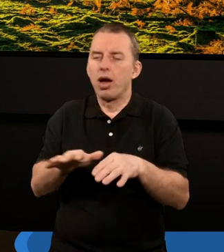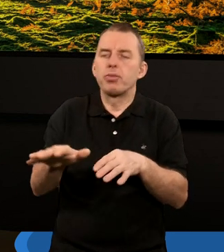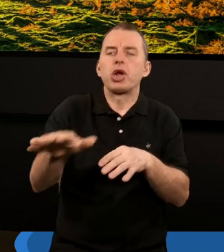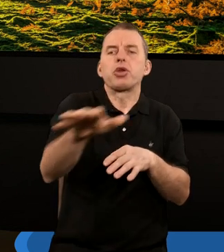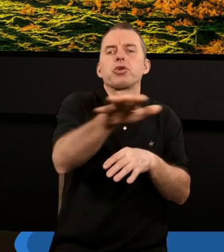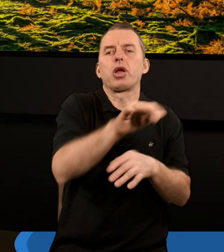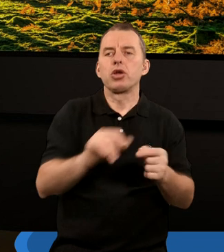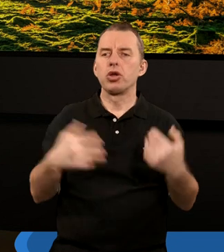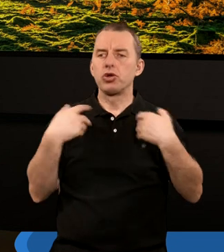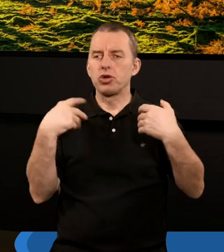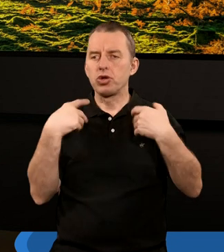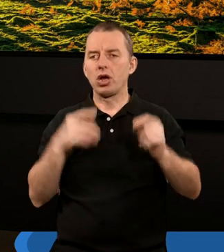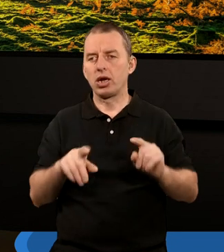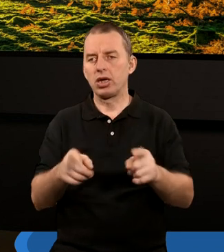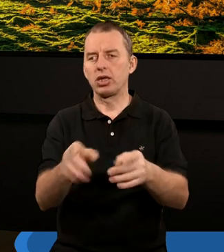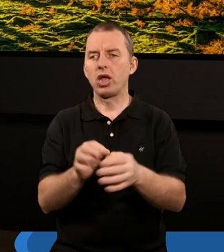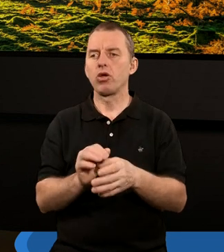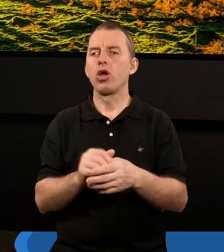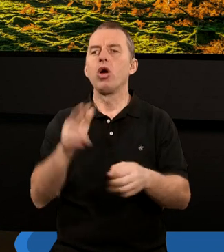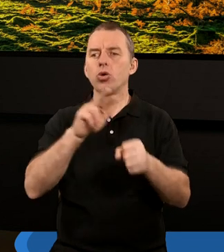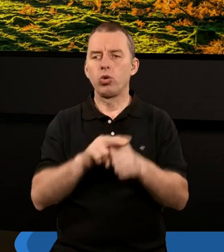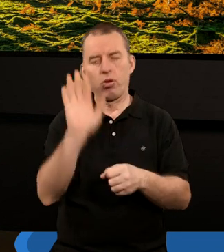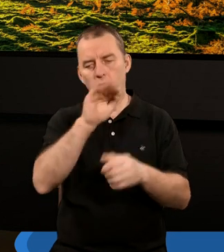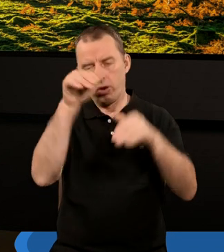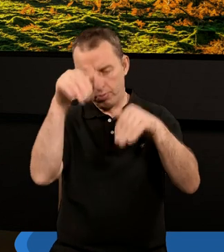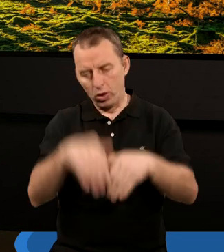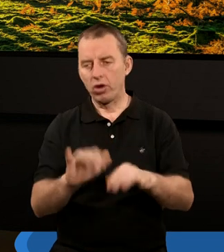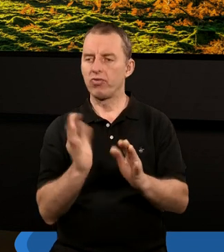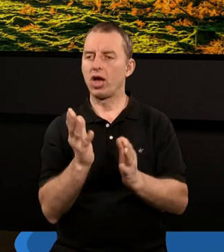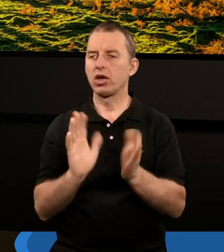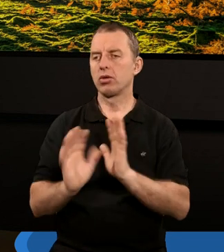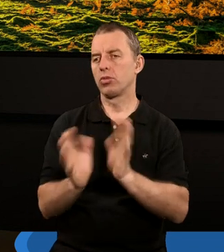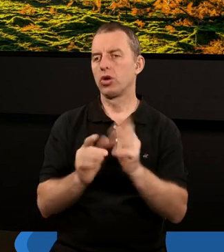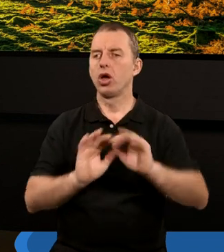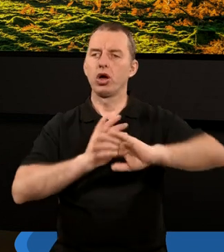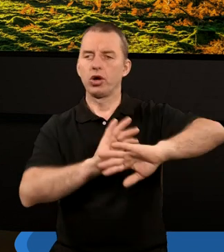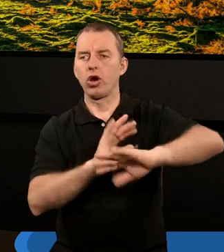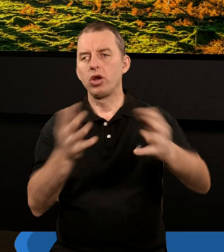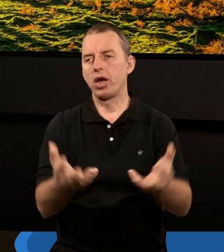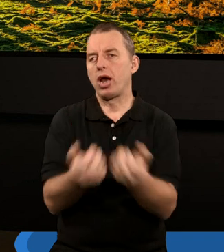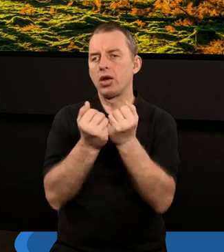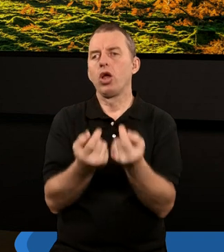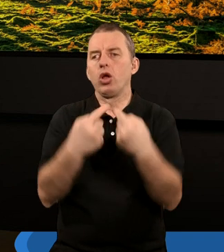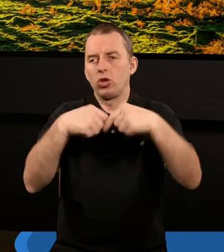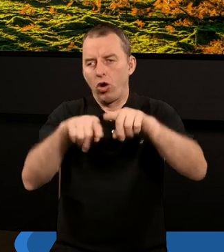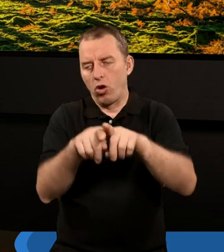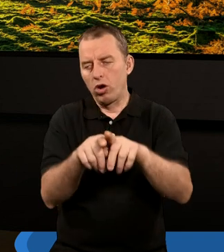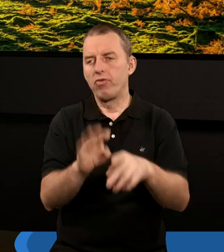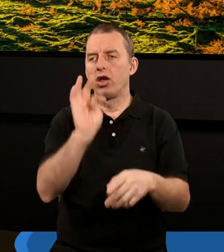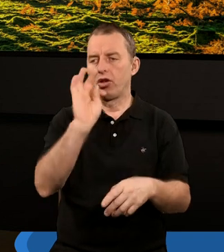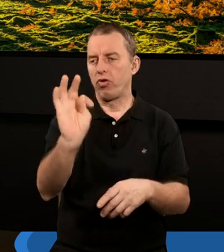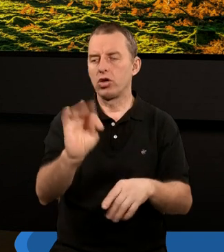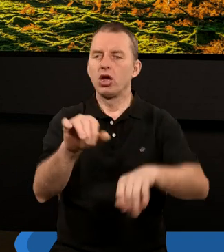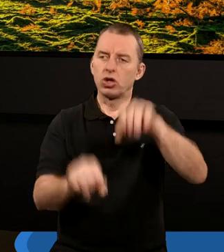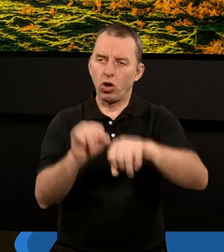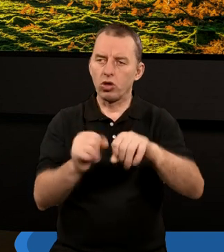dziejów i przed którymi może Bóg właśnie też w jakiś sposób chronił, czy ratował, czy dokonywał też swoich sądów nad